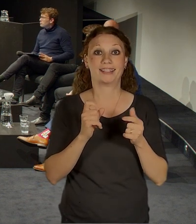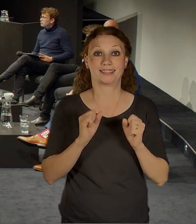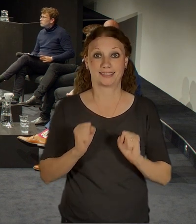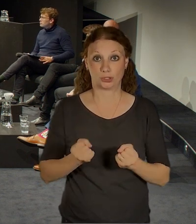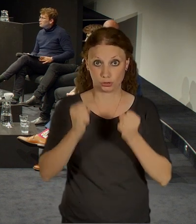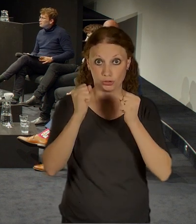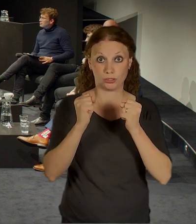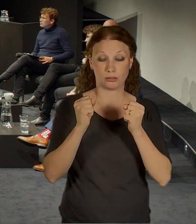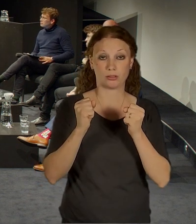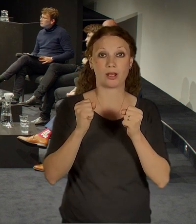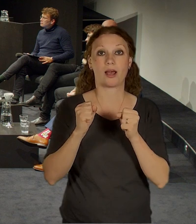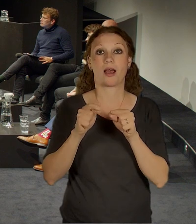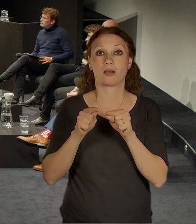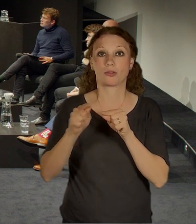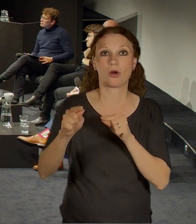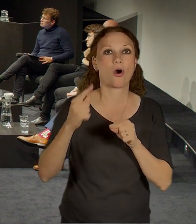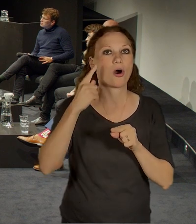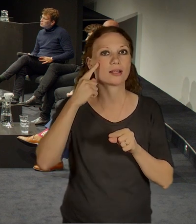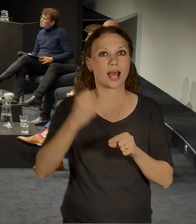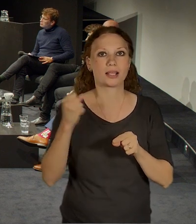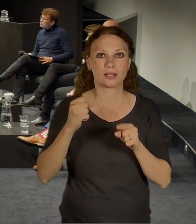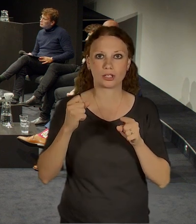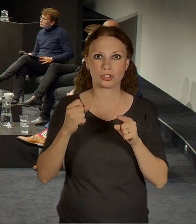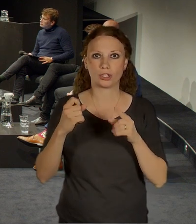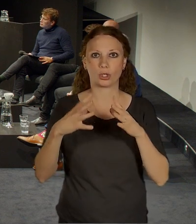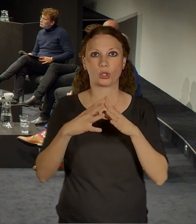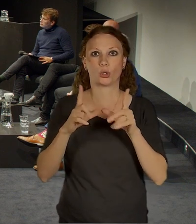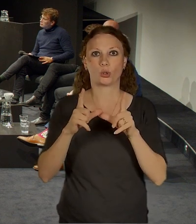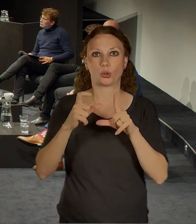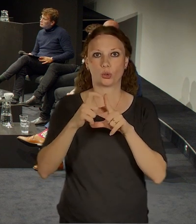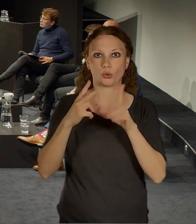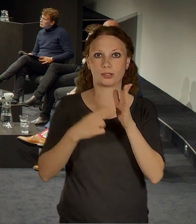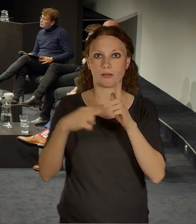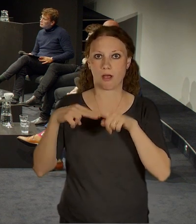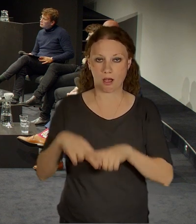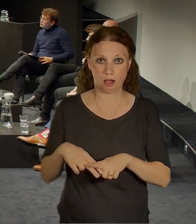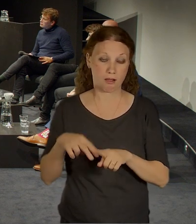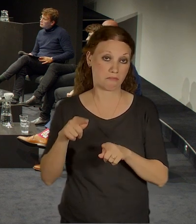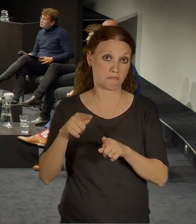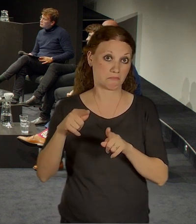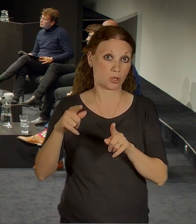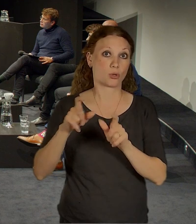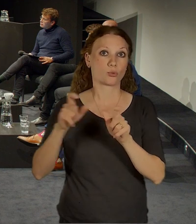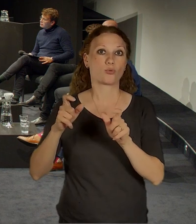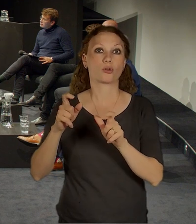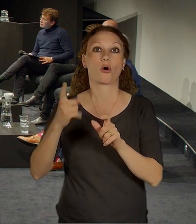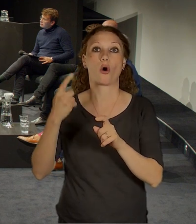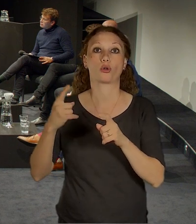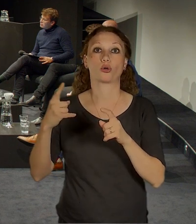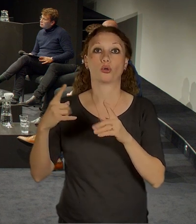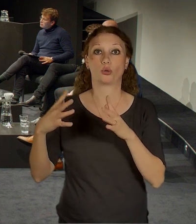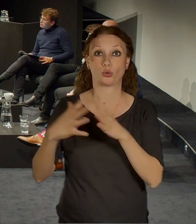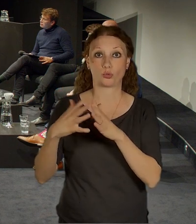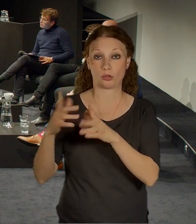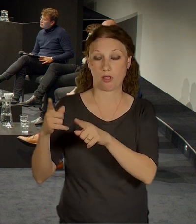to zase tak daleko není a že ty vlaky z Rudný do Prahy jedou poměrně dlouho, tak kdyby tam byl přestup na